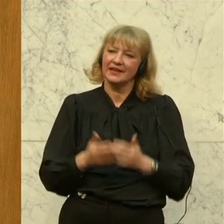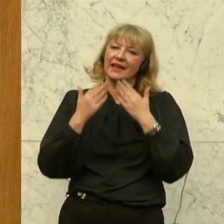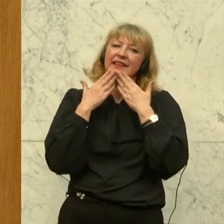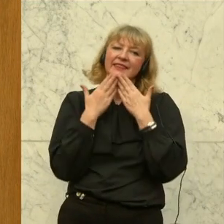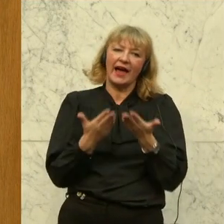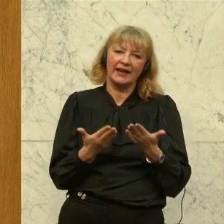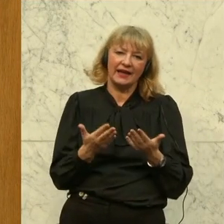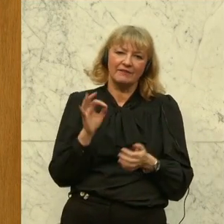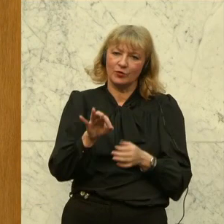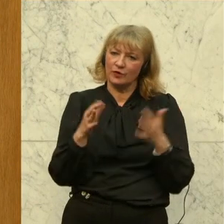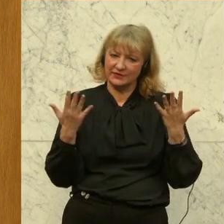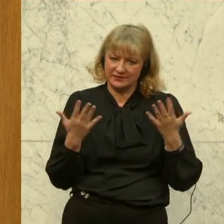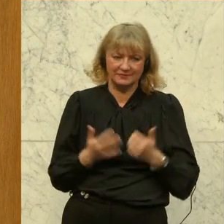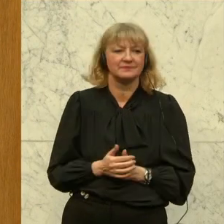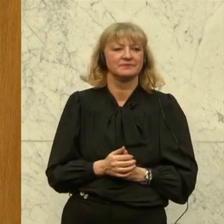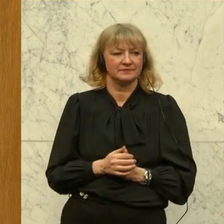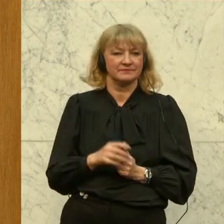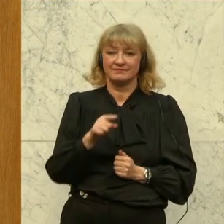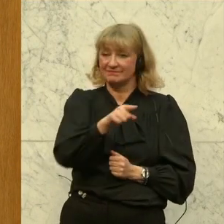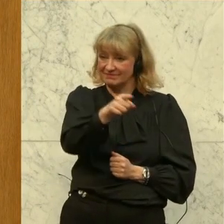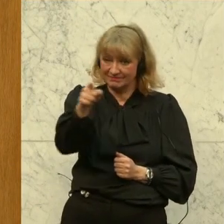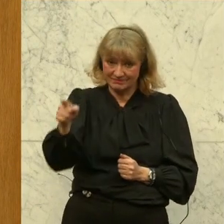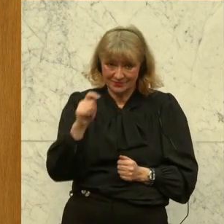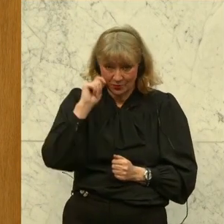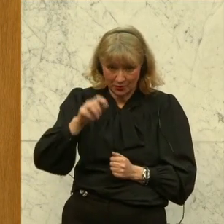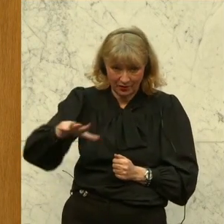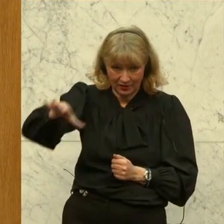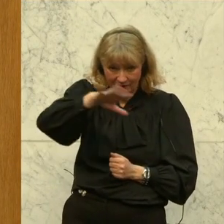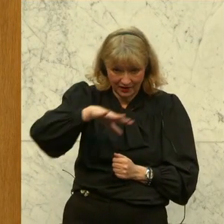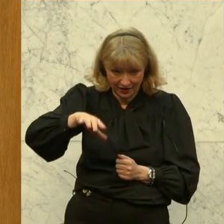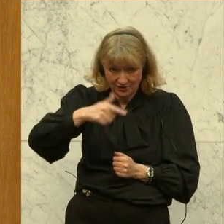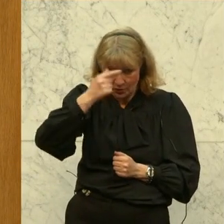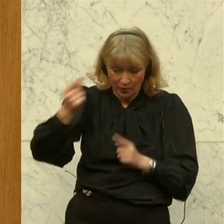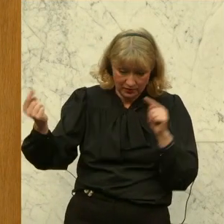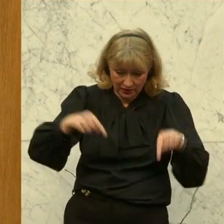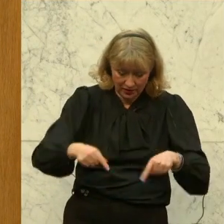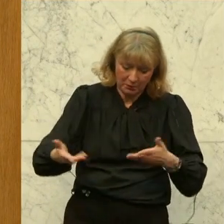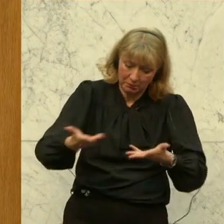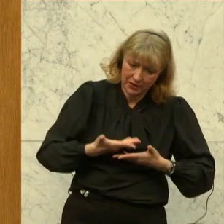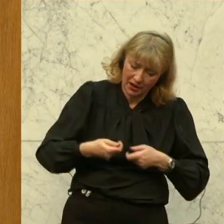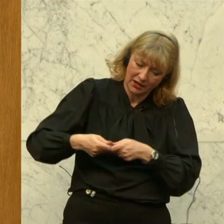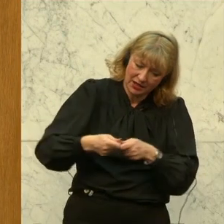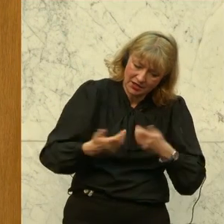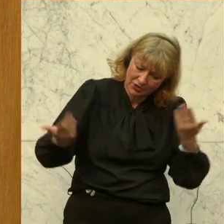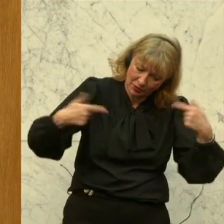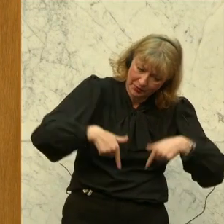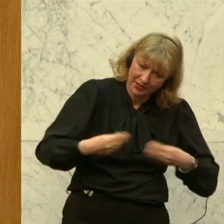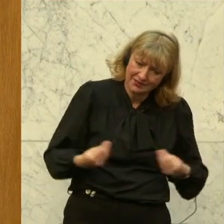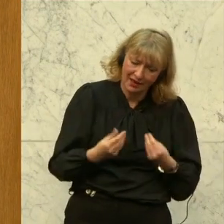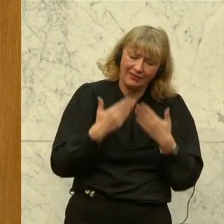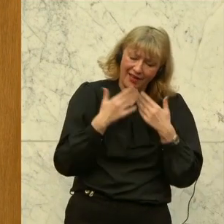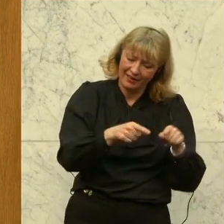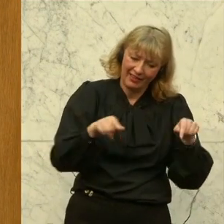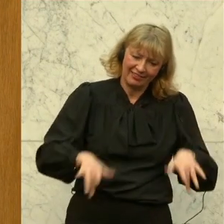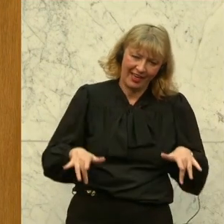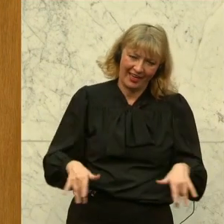das, was Sie in unsere Gesellschaft einbringen und dafür, dass Sie da sind.